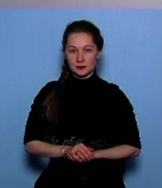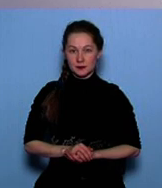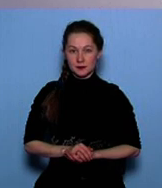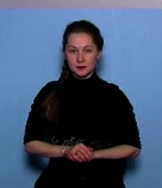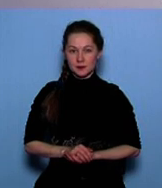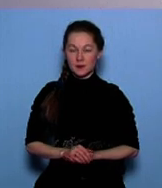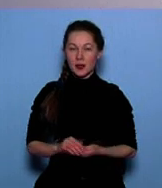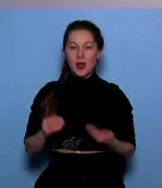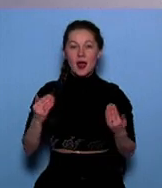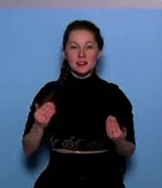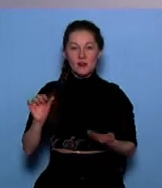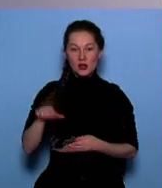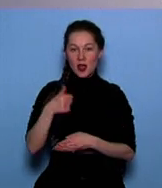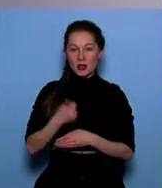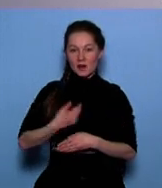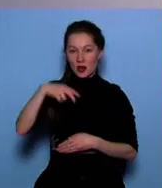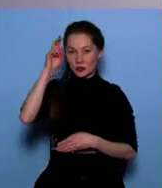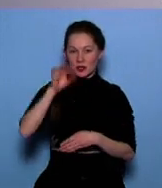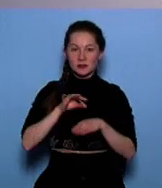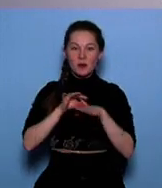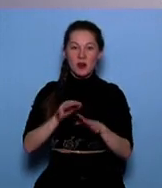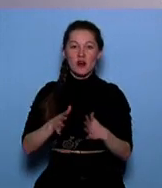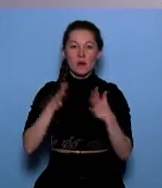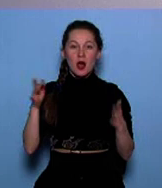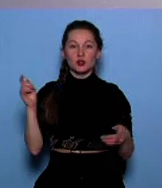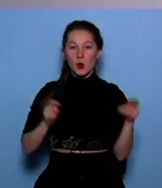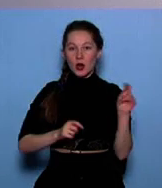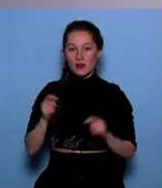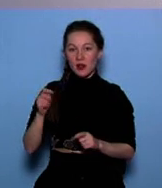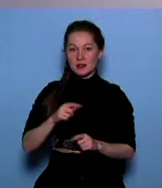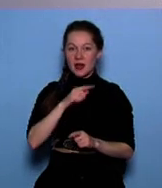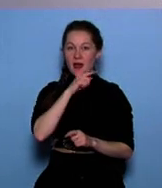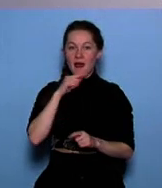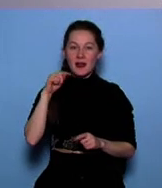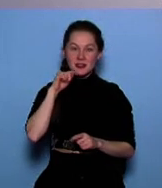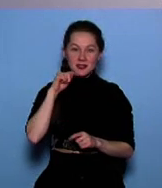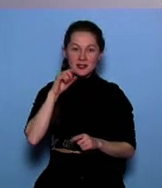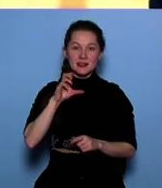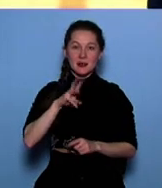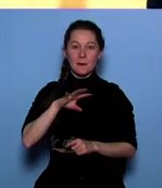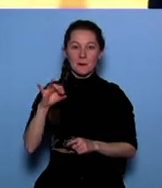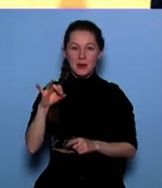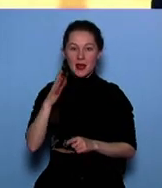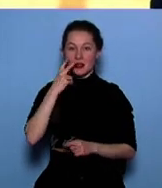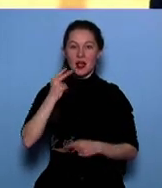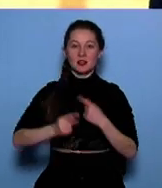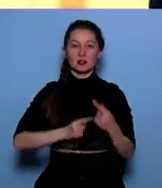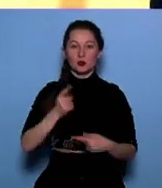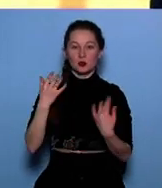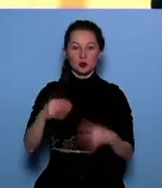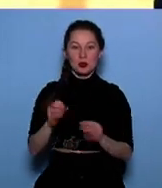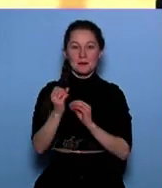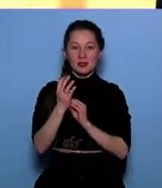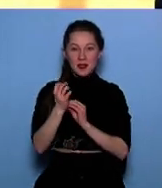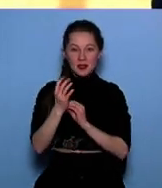Сегодня глава государства провел большую пресс-конференцию для российских и иностранных СМИ. Традиционную, уже 15-ю.